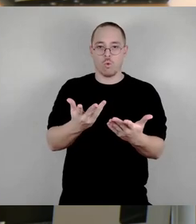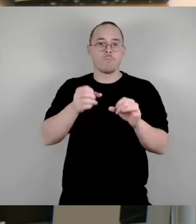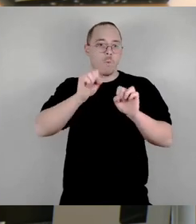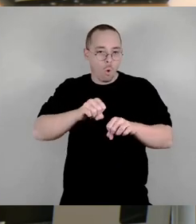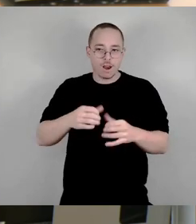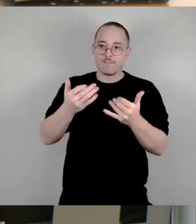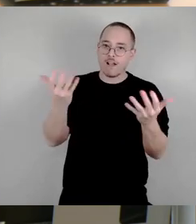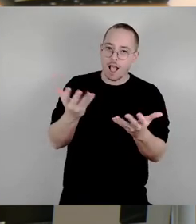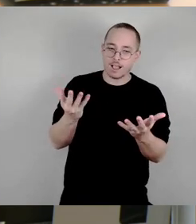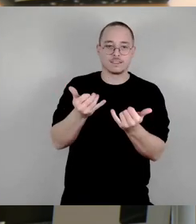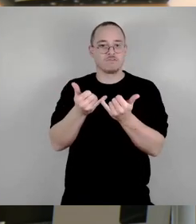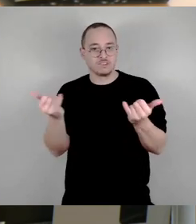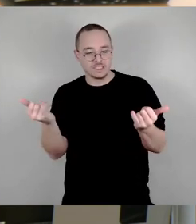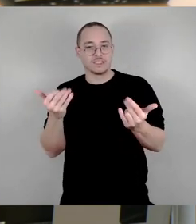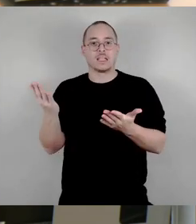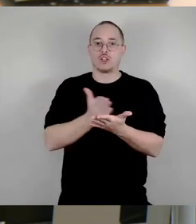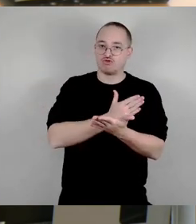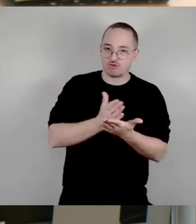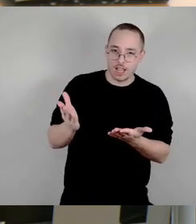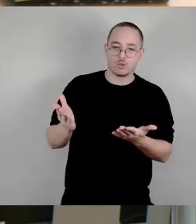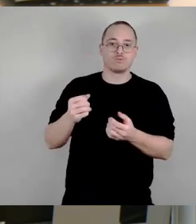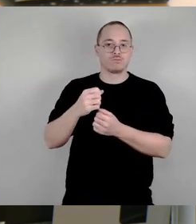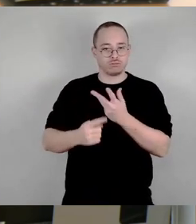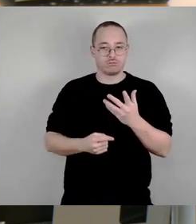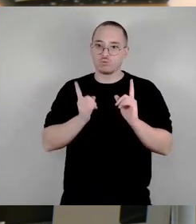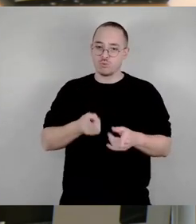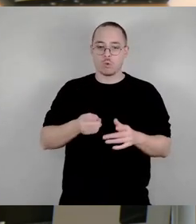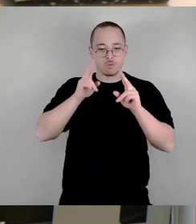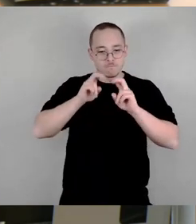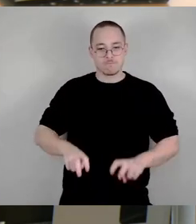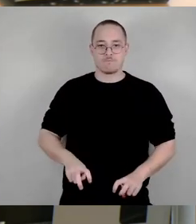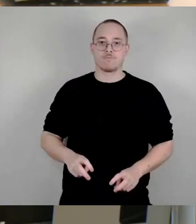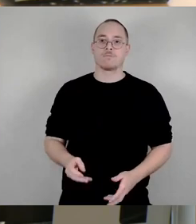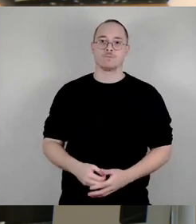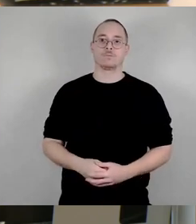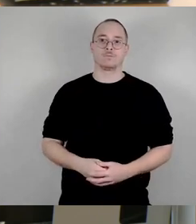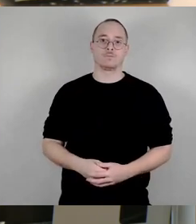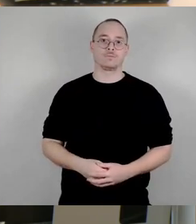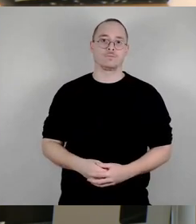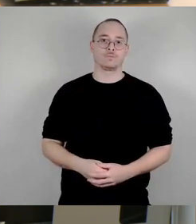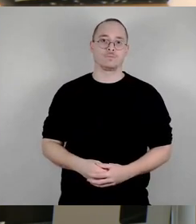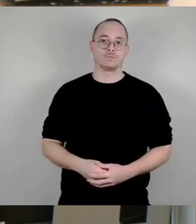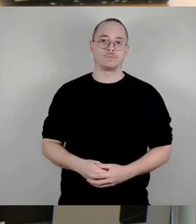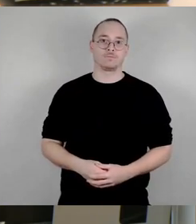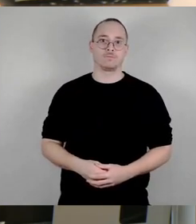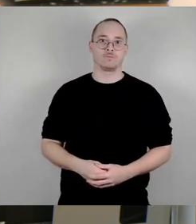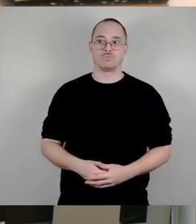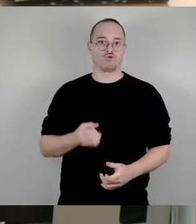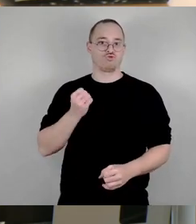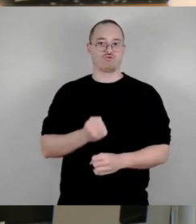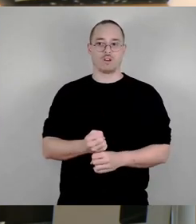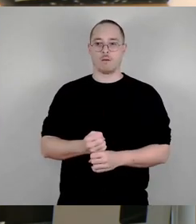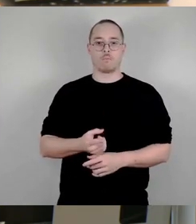Entscheidungsnotwendigkeiten auseinandersetzen. Nun wird ja immer wieder behauptet, ein weiterer